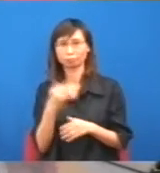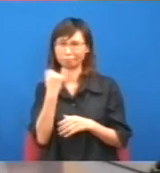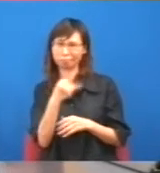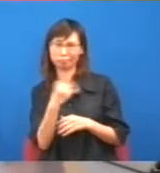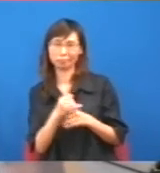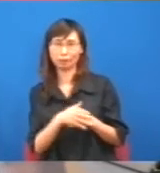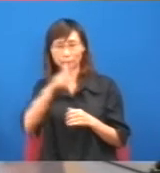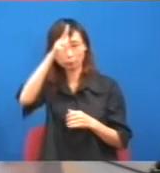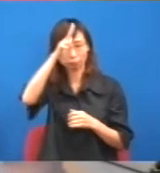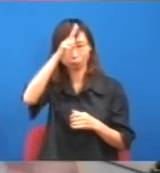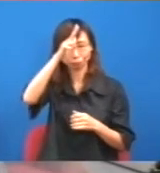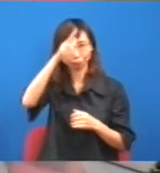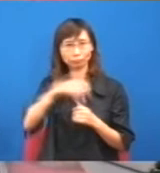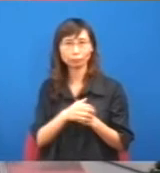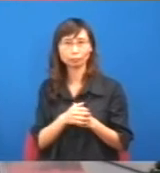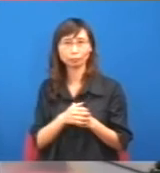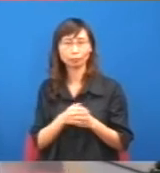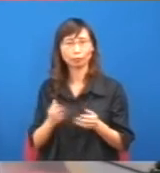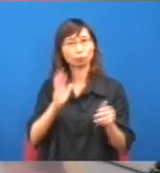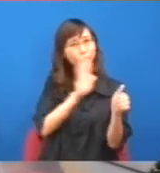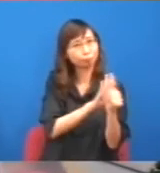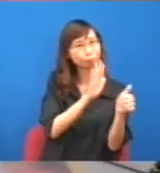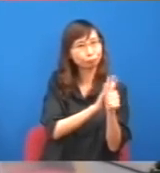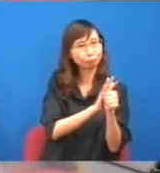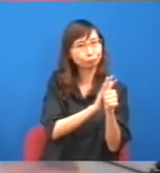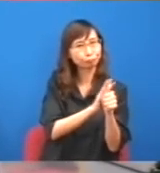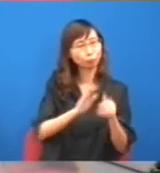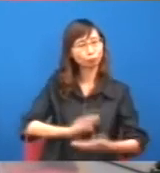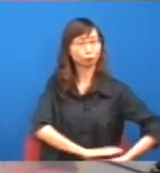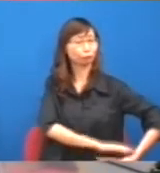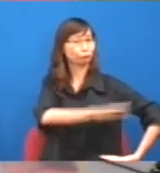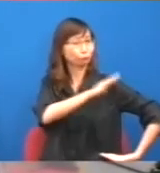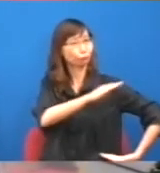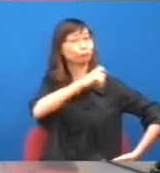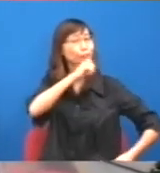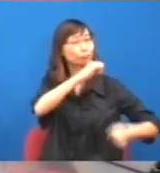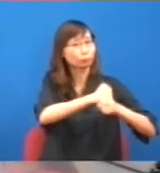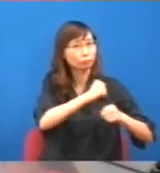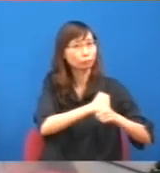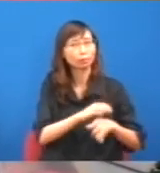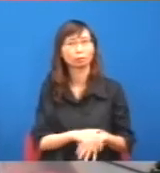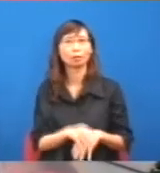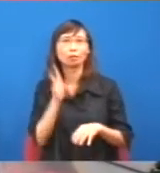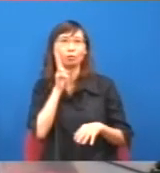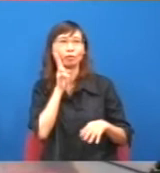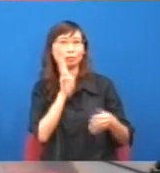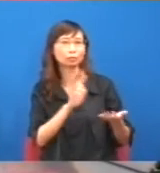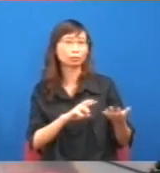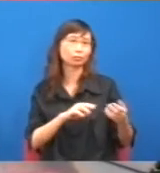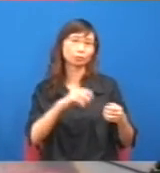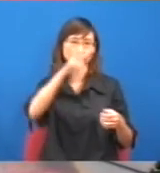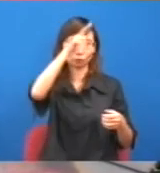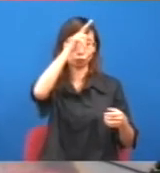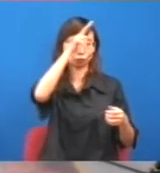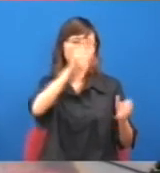政府很明顯就是,唯有淺到服務,你看回行政會議就明白了,不用說那麼多東西的,所以現在的問題就是,